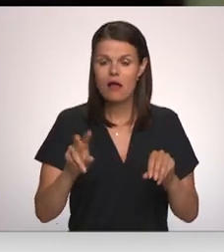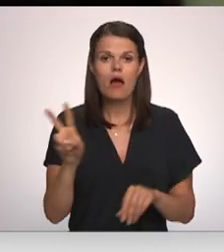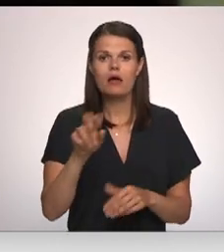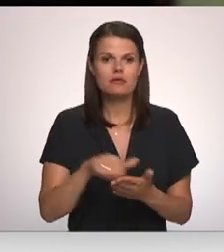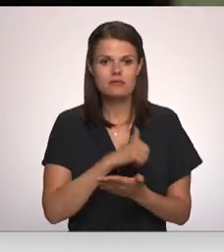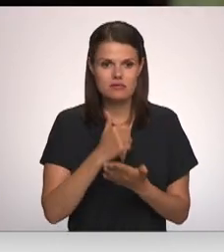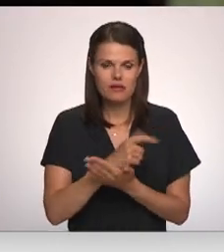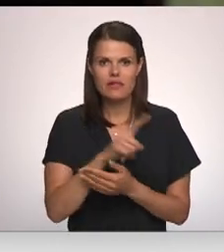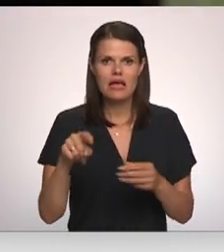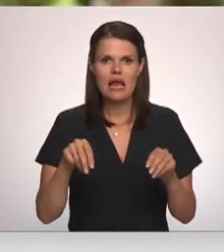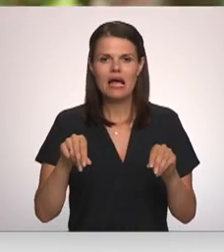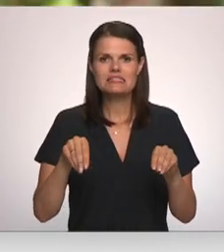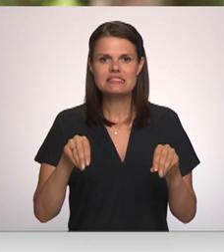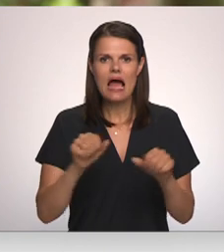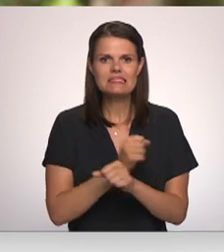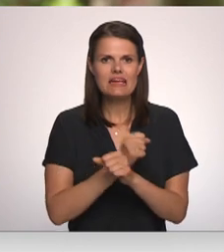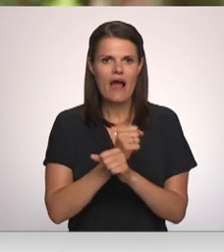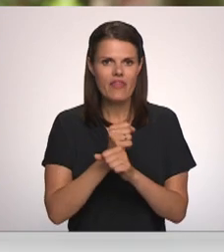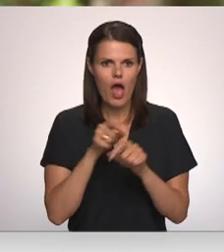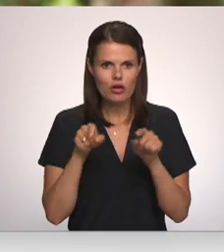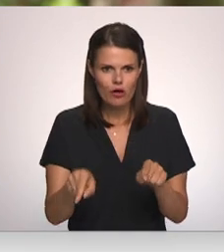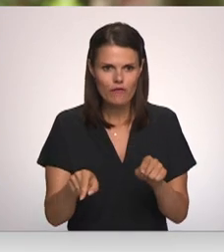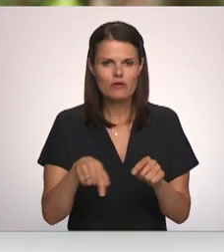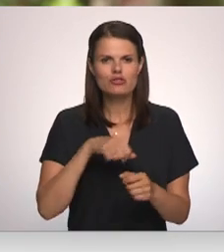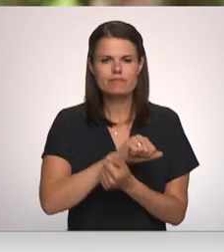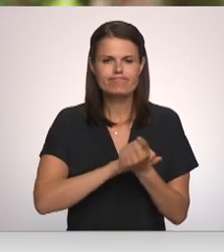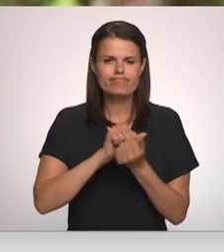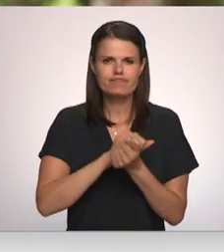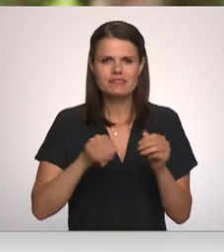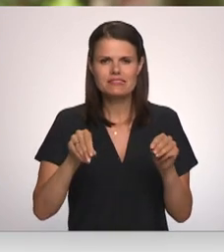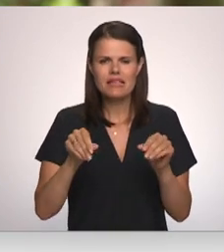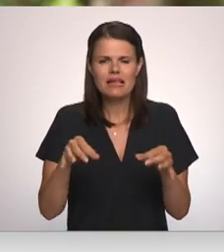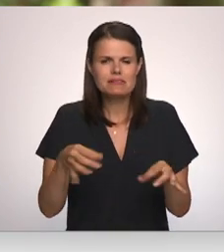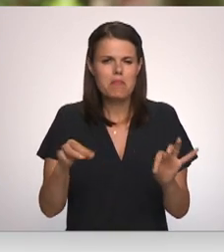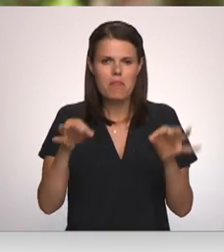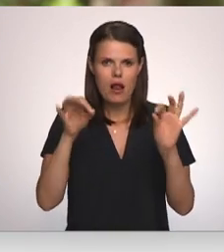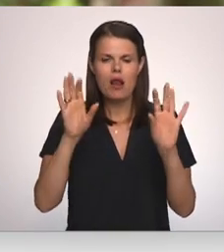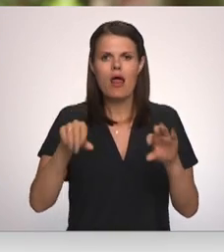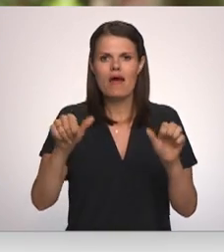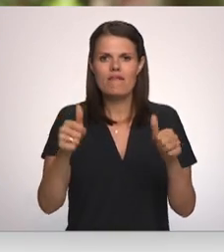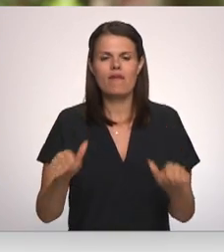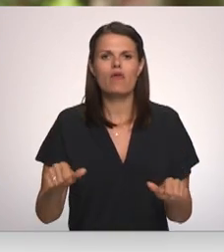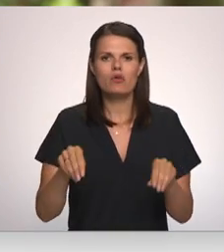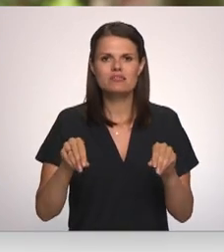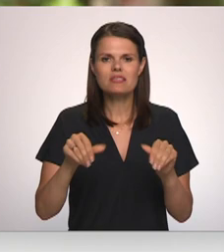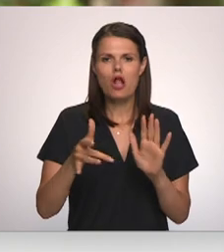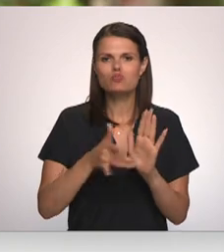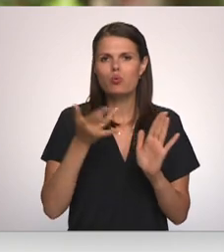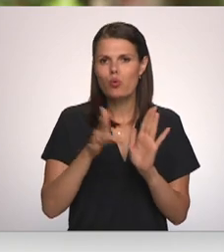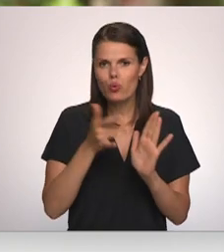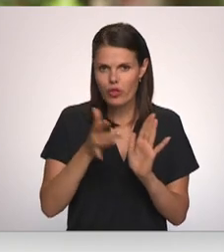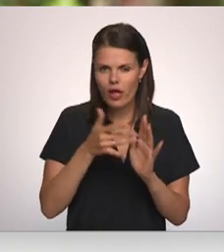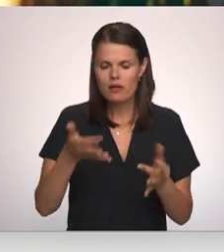ir salsģenerātors. Salsģenerātors samaiļas sāle ļoti, ļoti smalki. Tālāk veidojas sals putekļi un